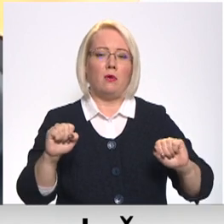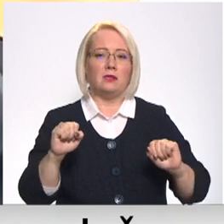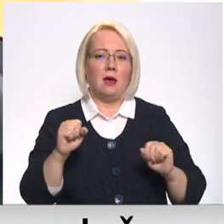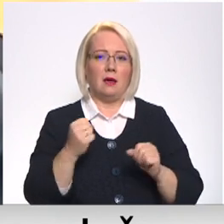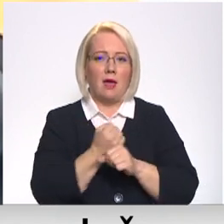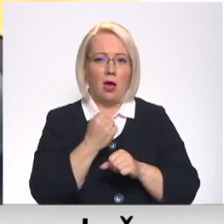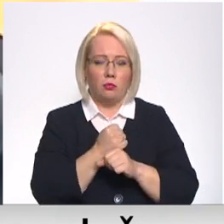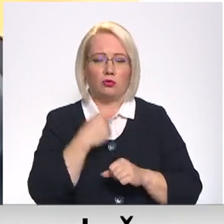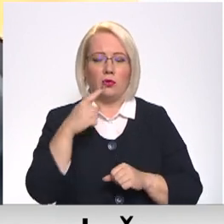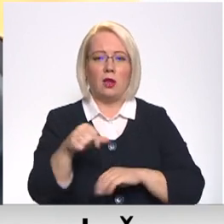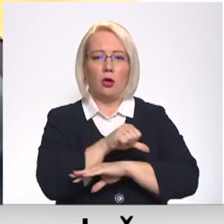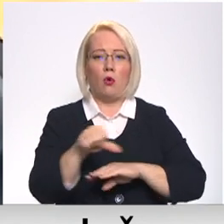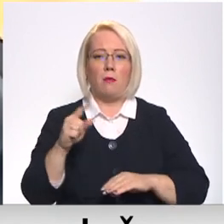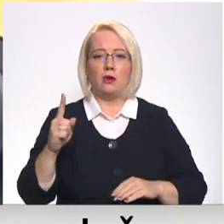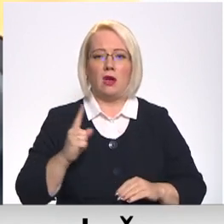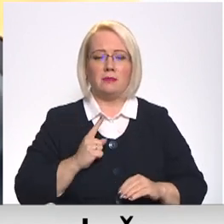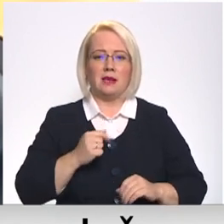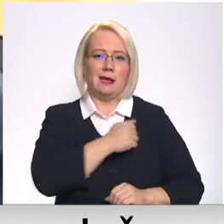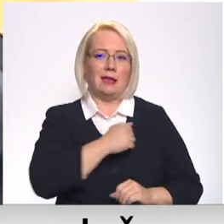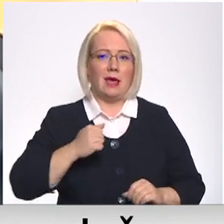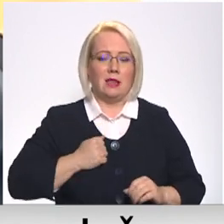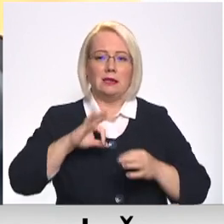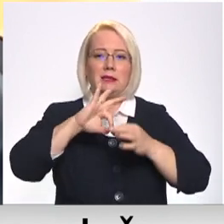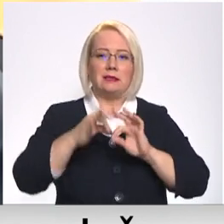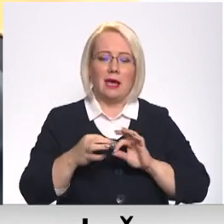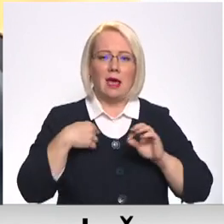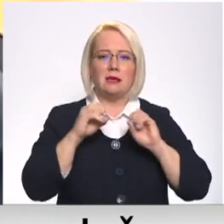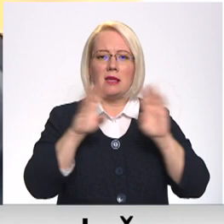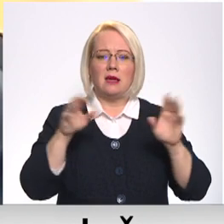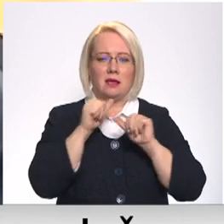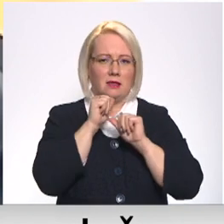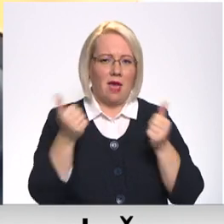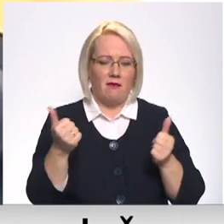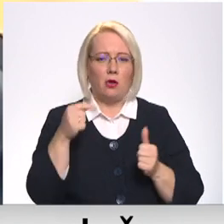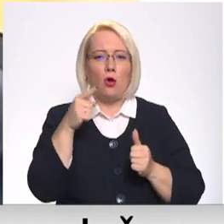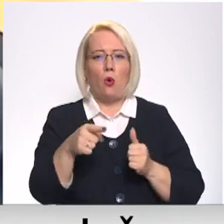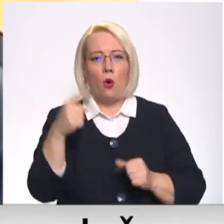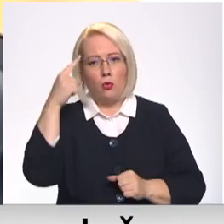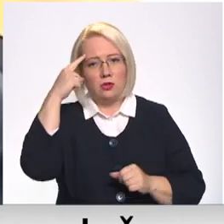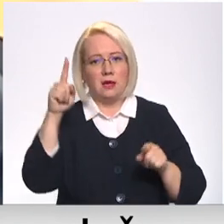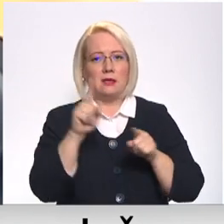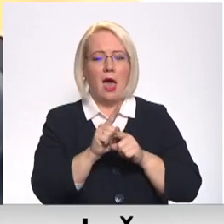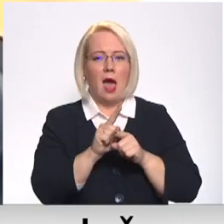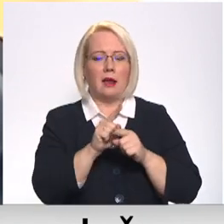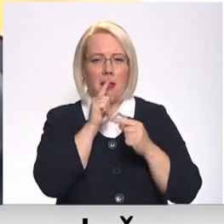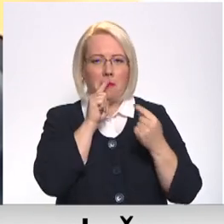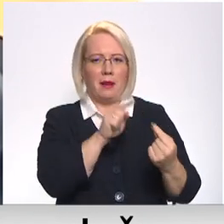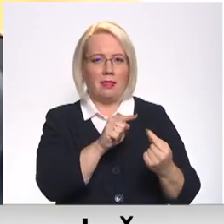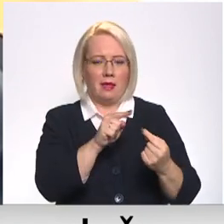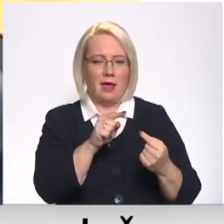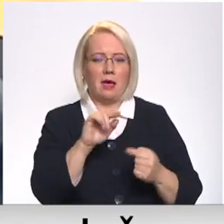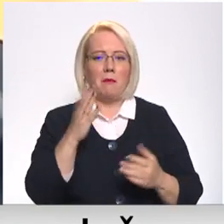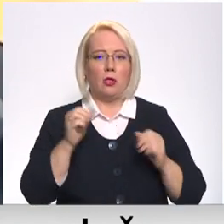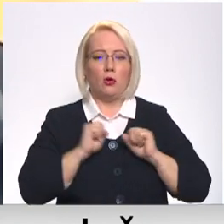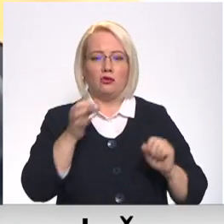sadarbībā robežas apsardas dienas. Detalizēties par to nedrīkst stāstīt, jo tad to varētu uzzināt arī ienaidnieki, taču vienu var teikt